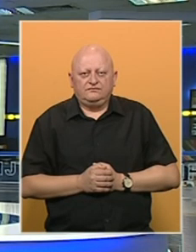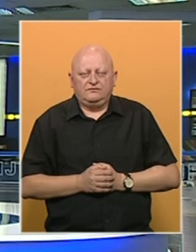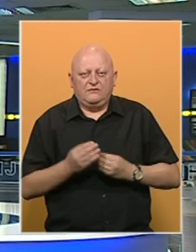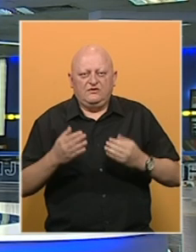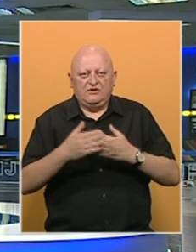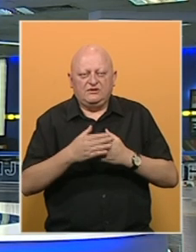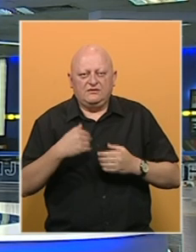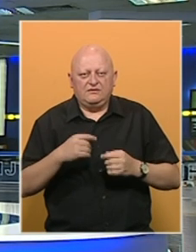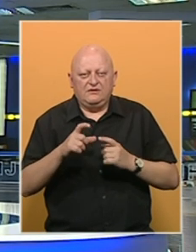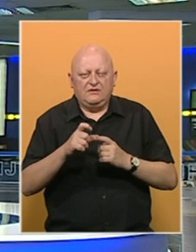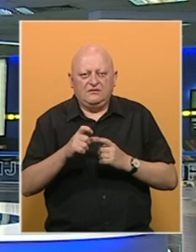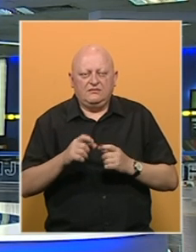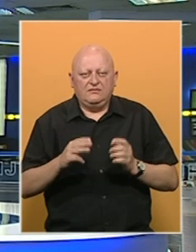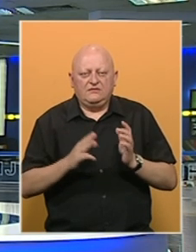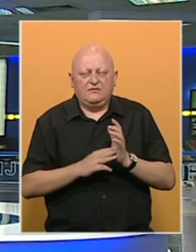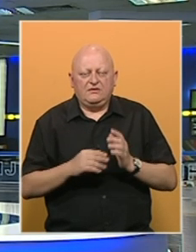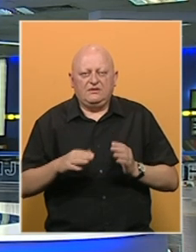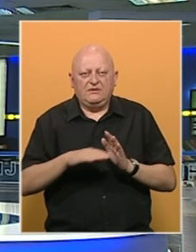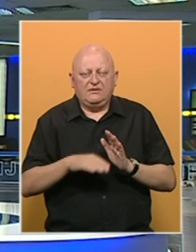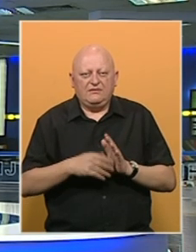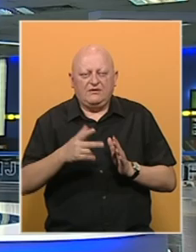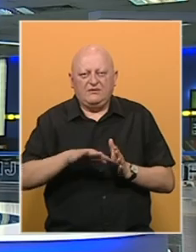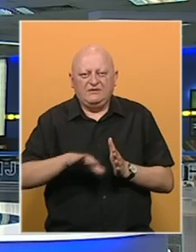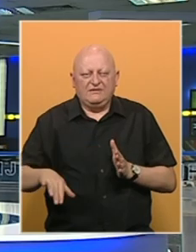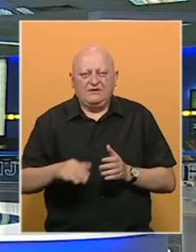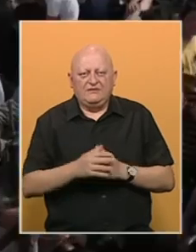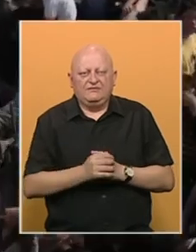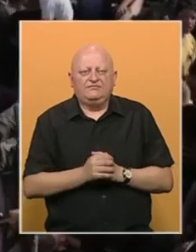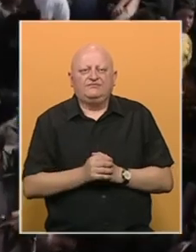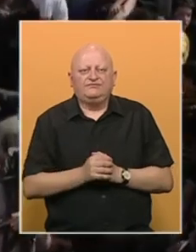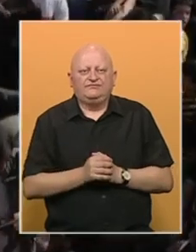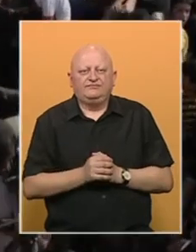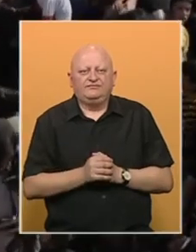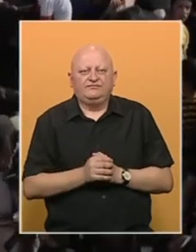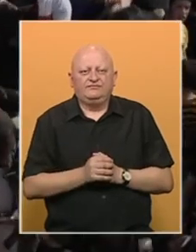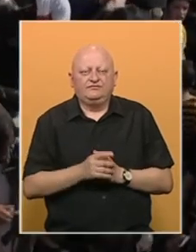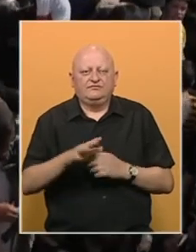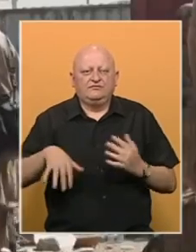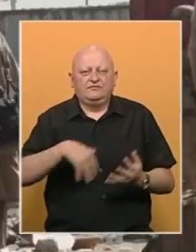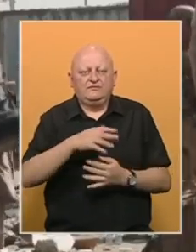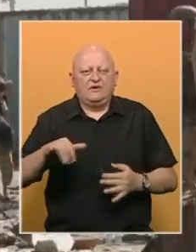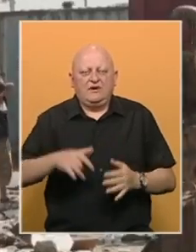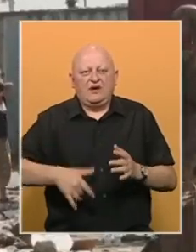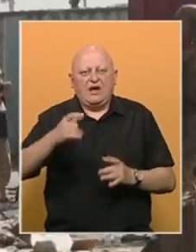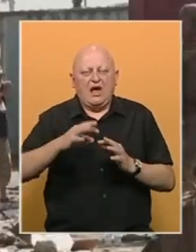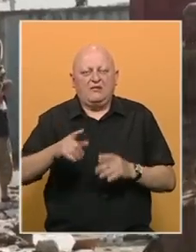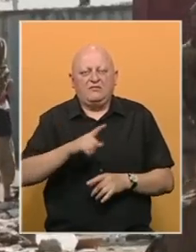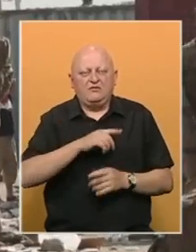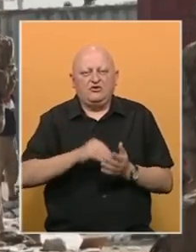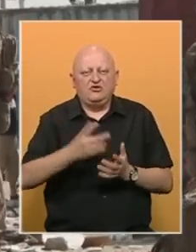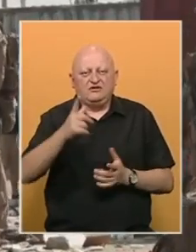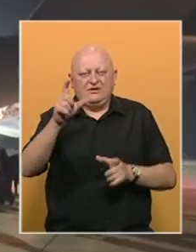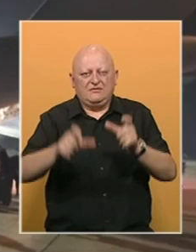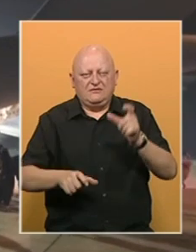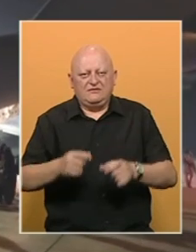Dobra večer, ja sam Snježana Mačar iz Dnevnika 3. Izdvajamo. U metužu na aerodromu u Kabelu poglilo je još 7